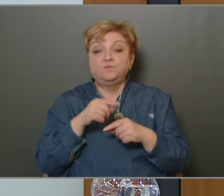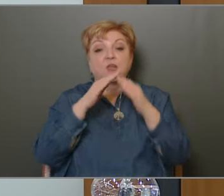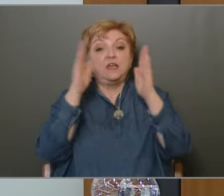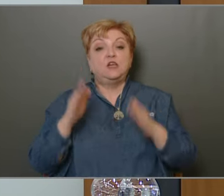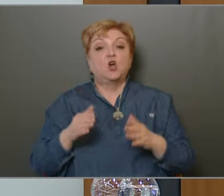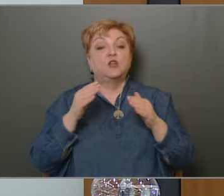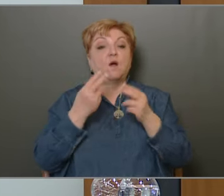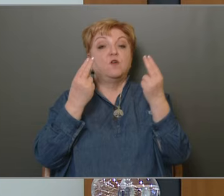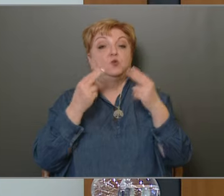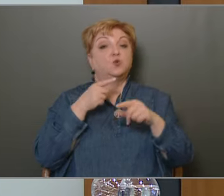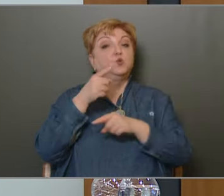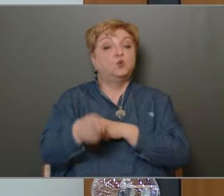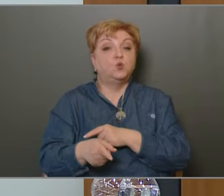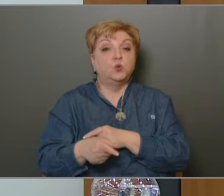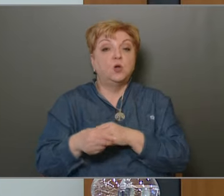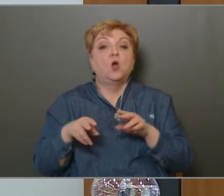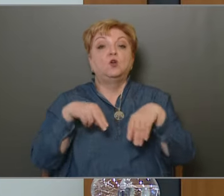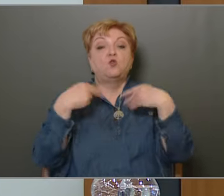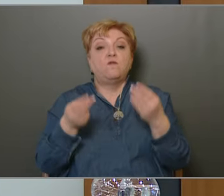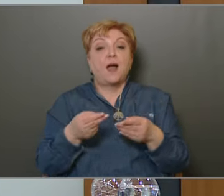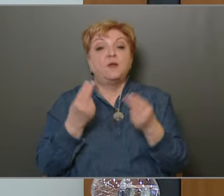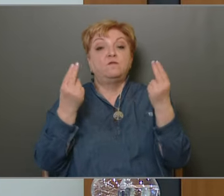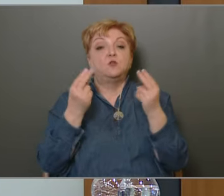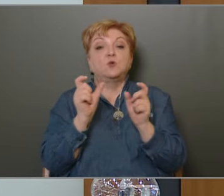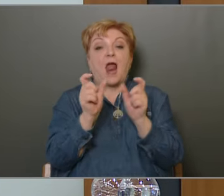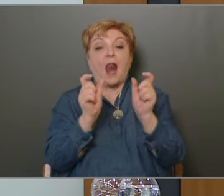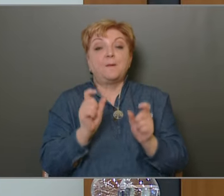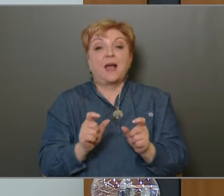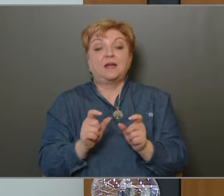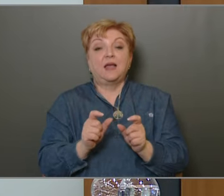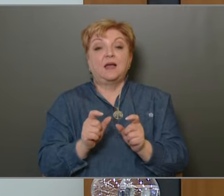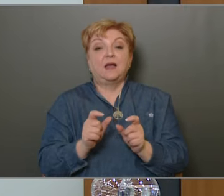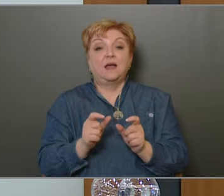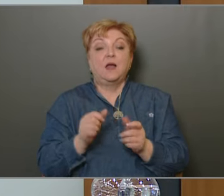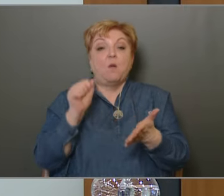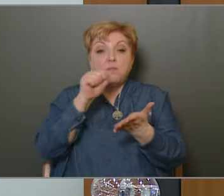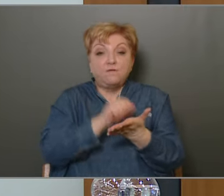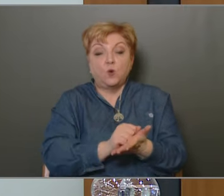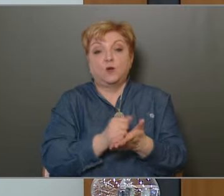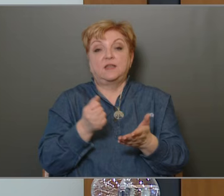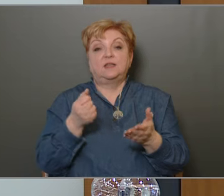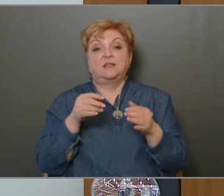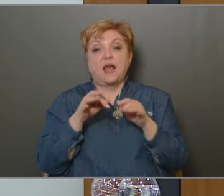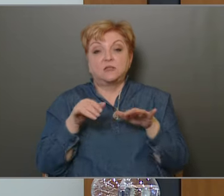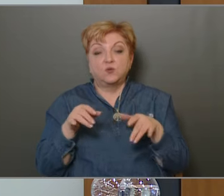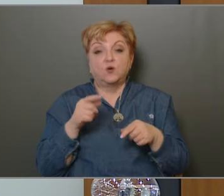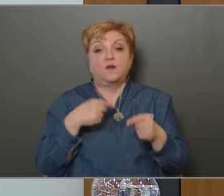ingatlan vagyonon túl további vagyonelemekre, további befektetett eszközökre, forgóeszközre